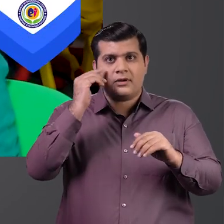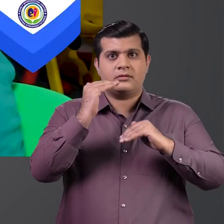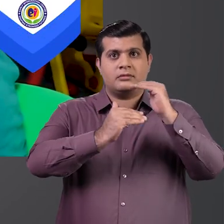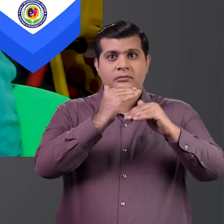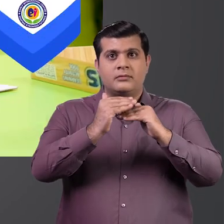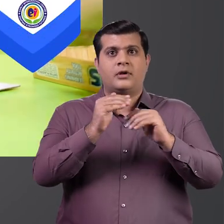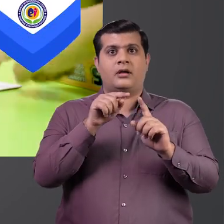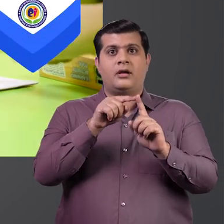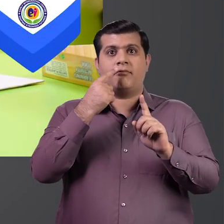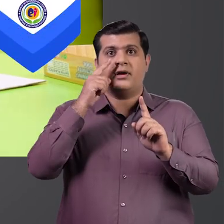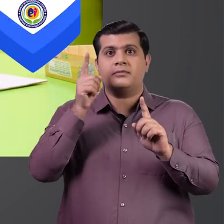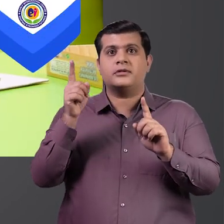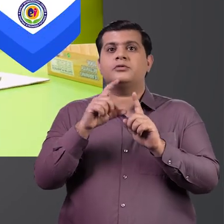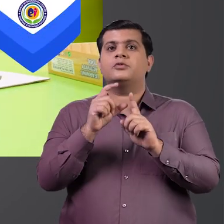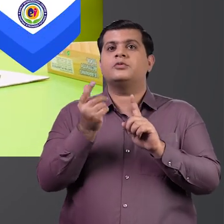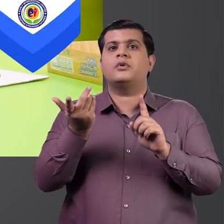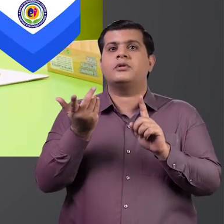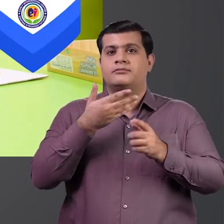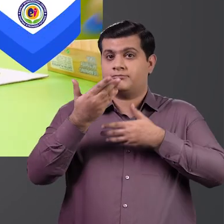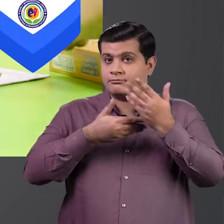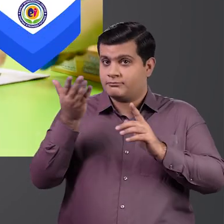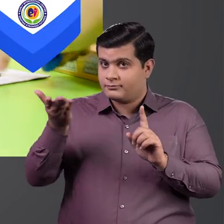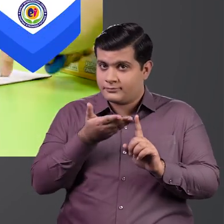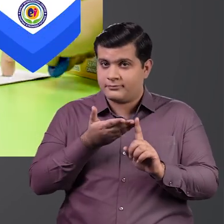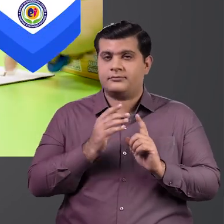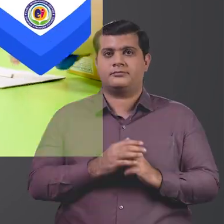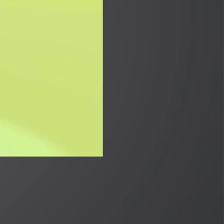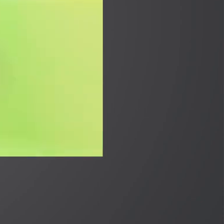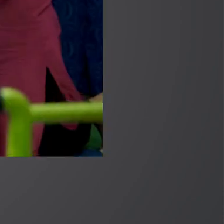डिवलप्मेंट के लिए पैरेंटिंग का सही तरीका सिखाया जाता है